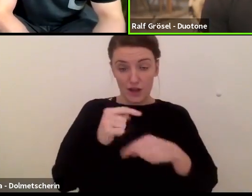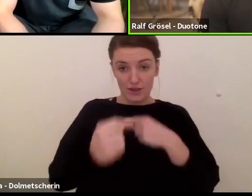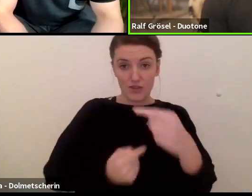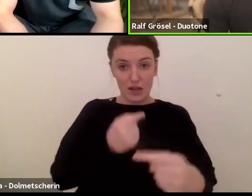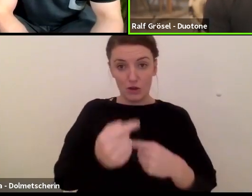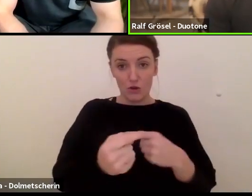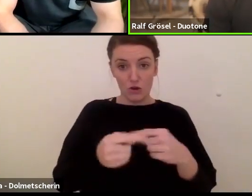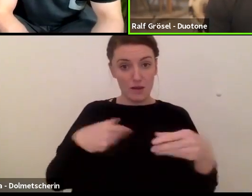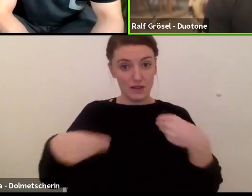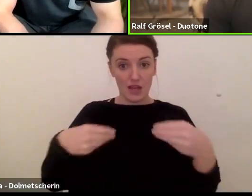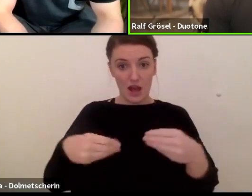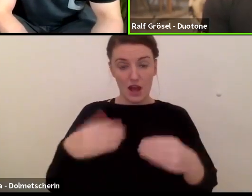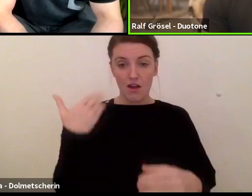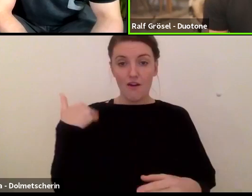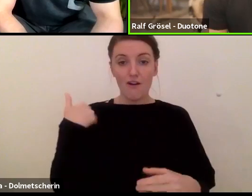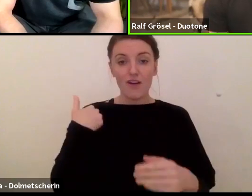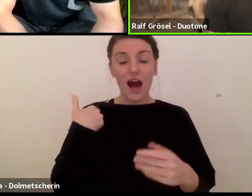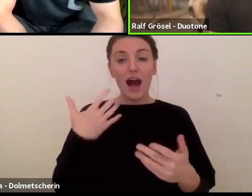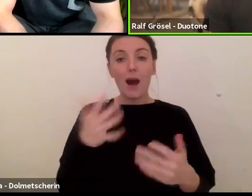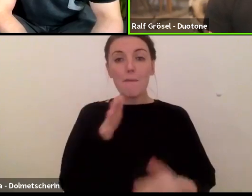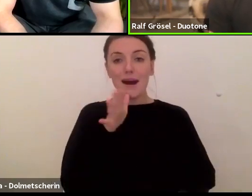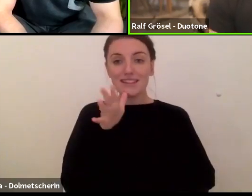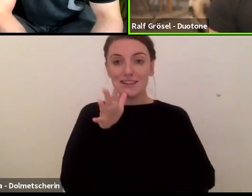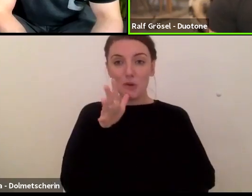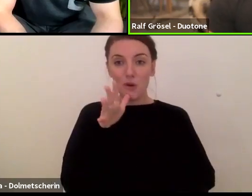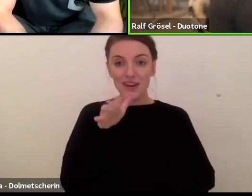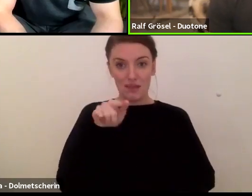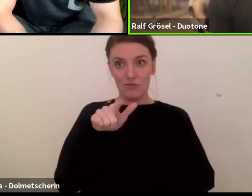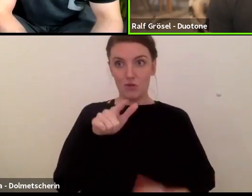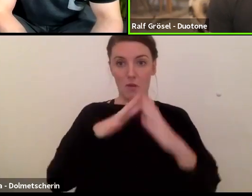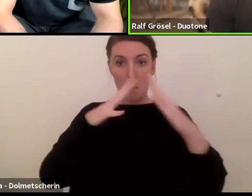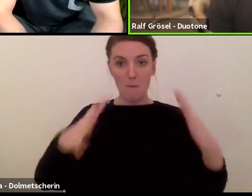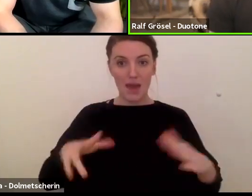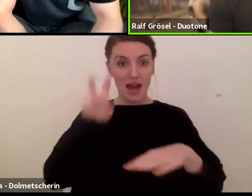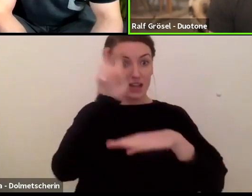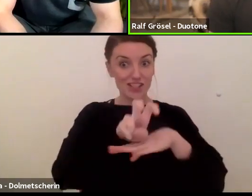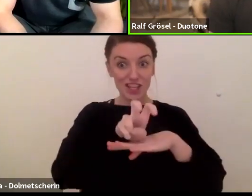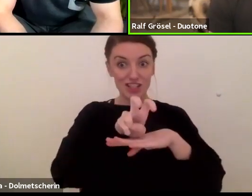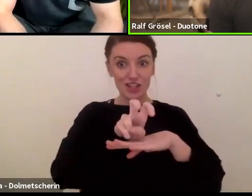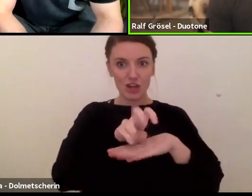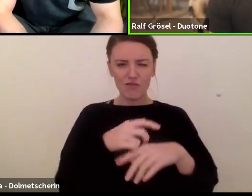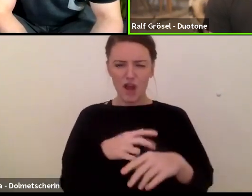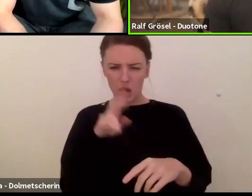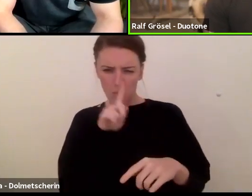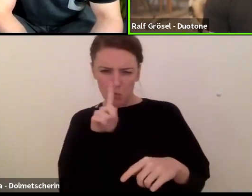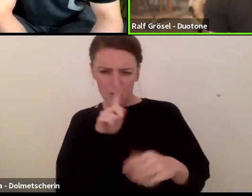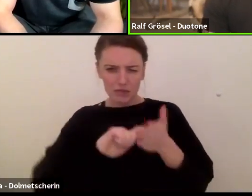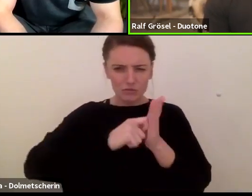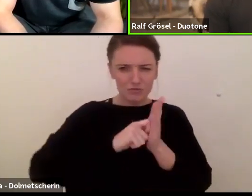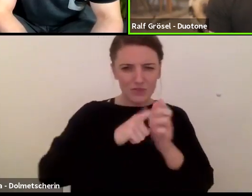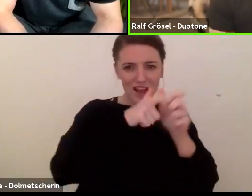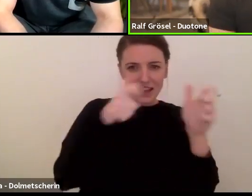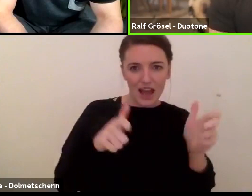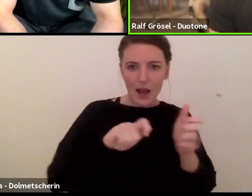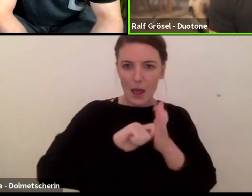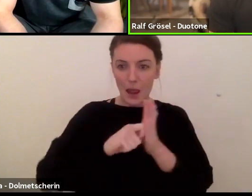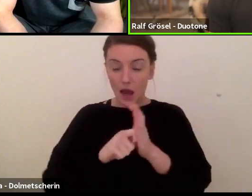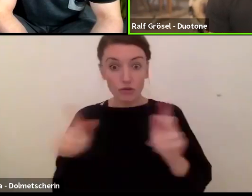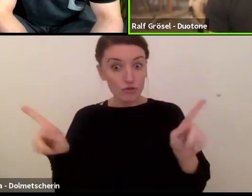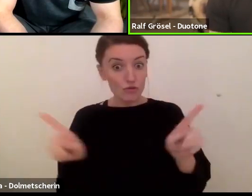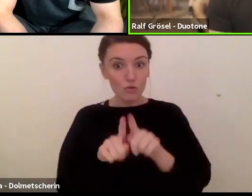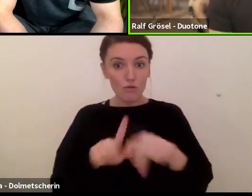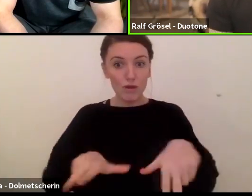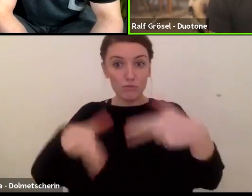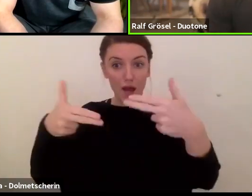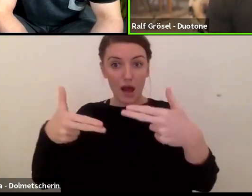Da saß ich in Mazedonien auf einem Berg und war eigentlich gerade dabei, Gleitschirme einzustellen und habe einen Call gehabt mit den Jungs von